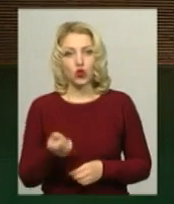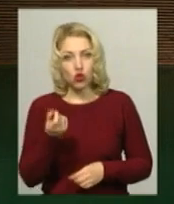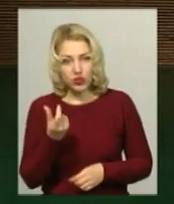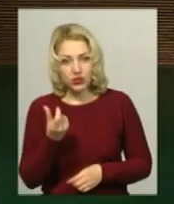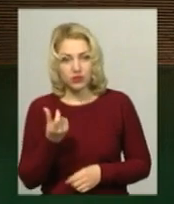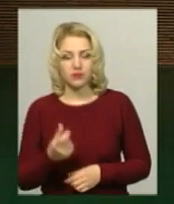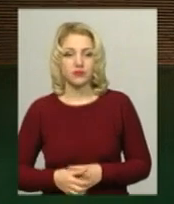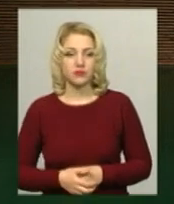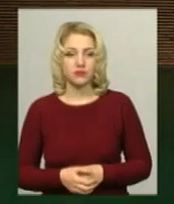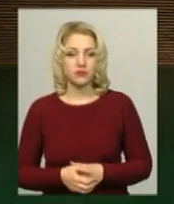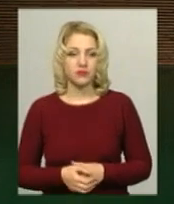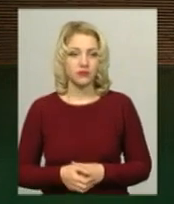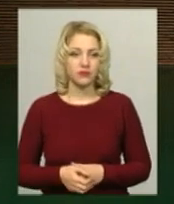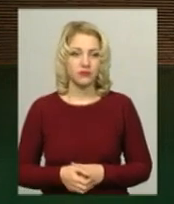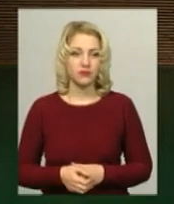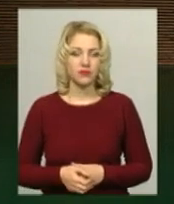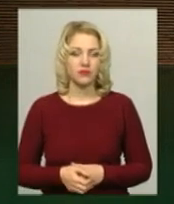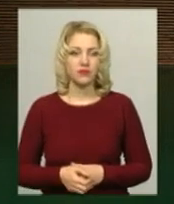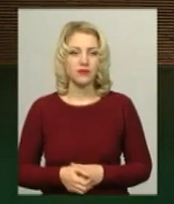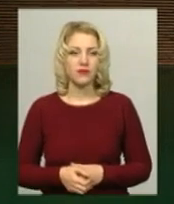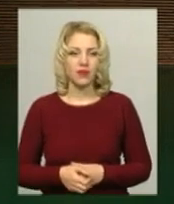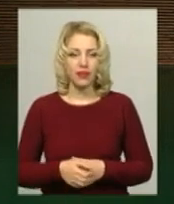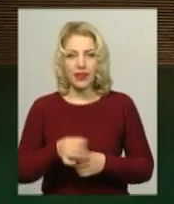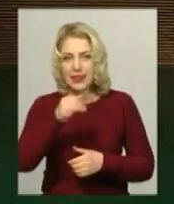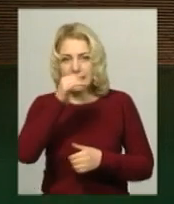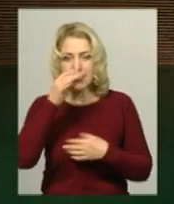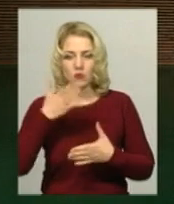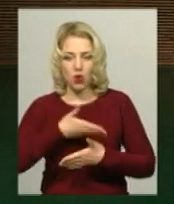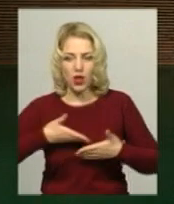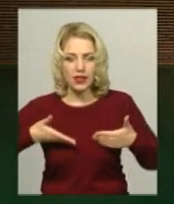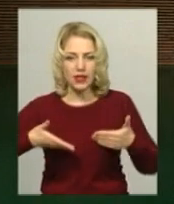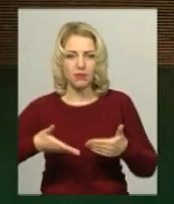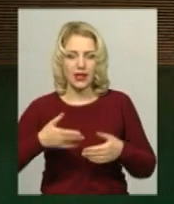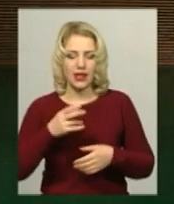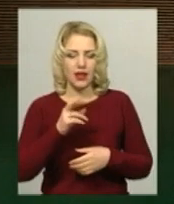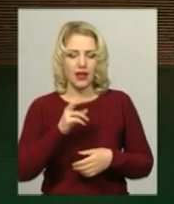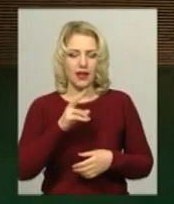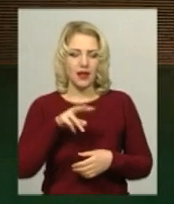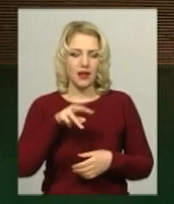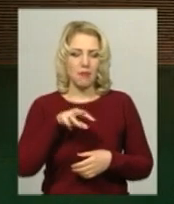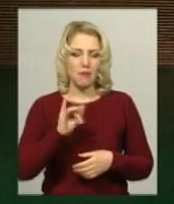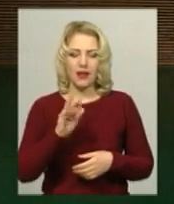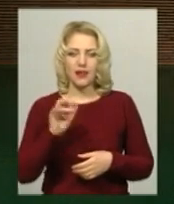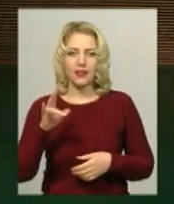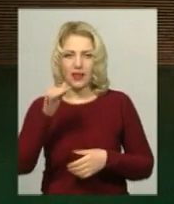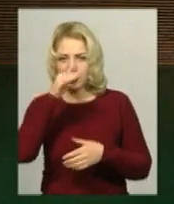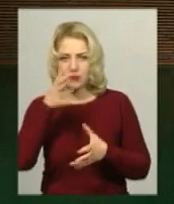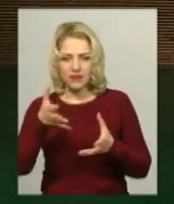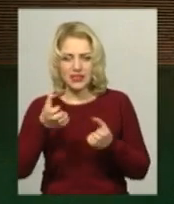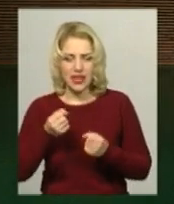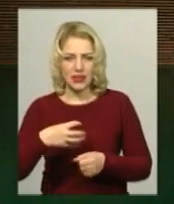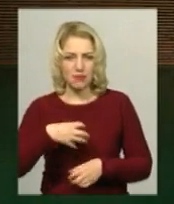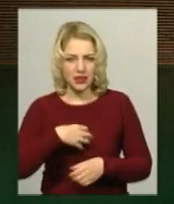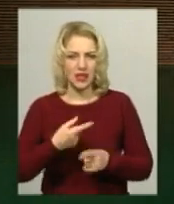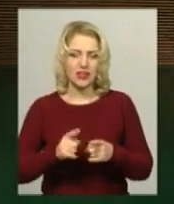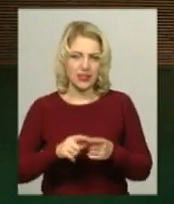не змогли ми Вільчук, Микита не взяв медаль. На то є суб'єктивні